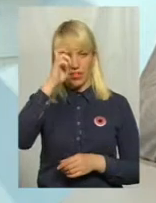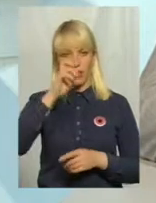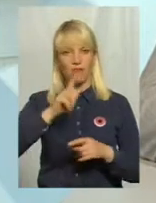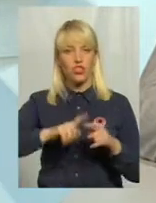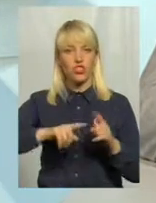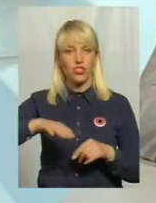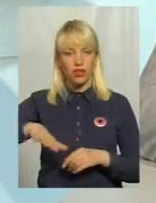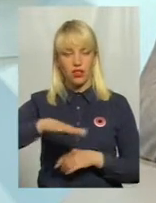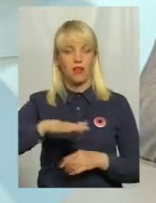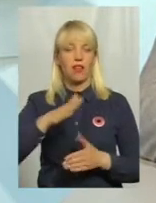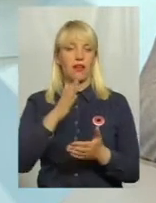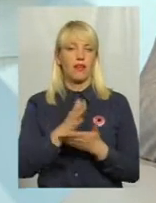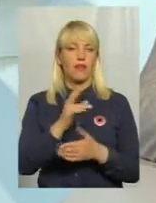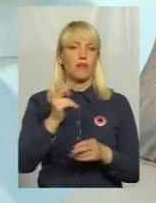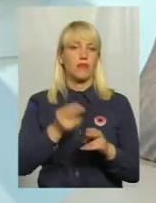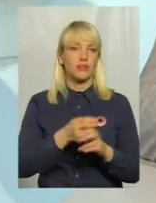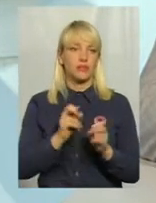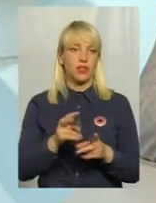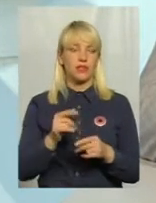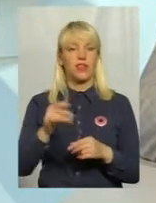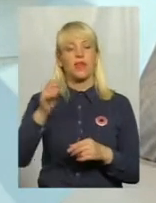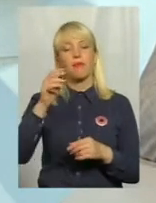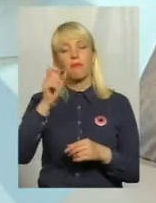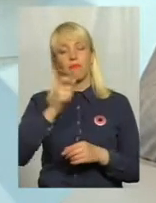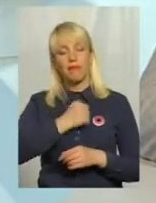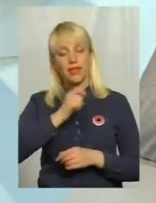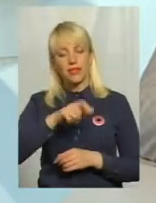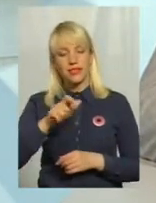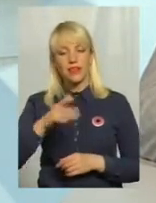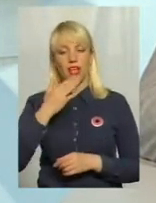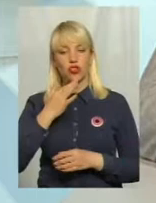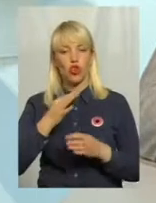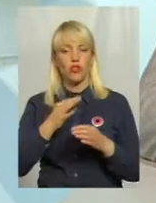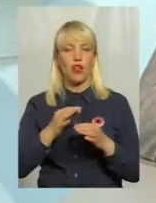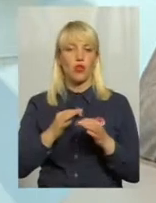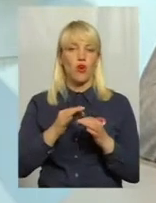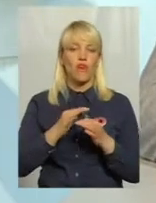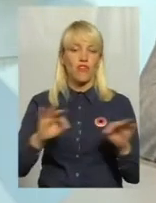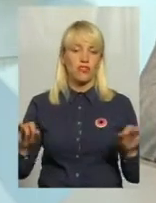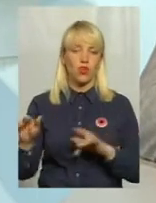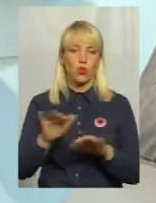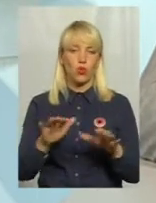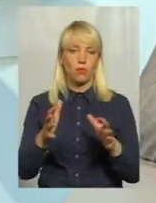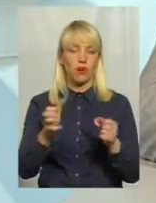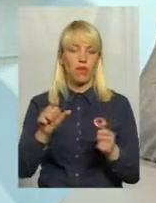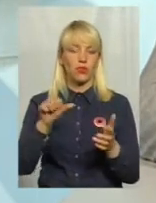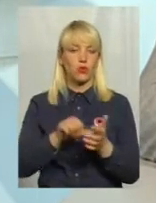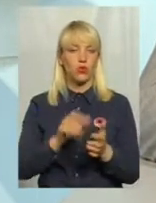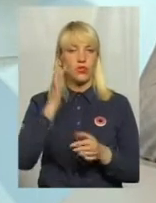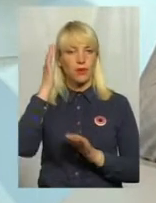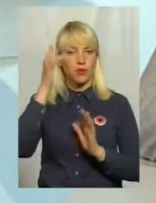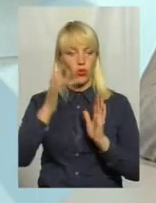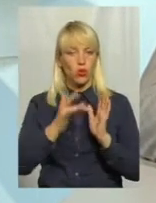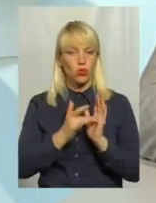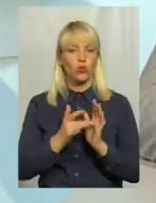Бійці національно-визвольного руху приймали участь у подіях Другої світової війни також з метою захисту власного